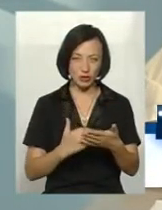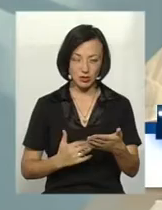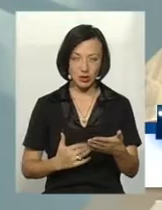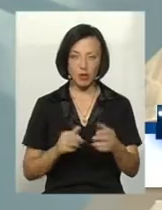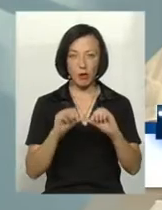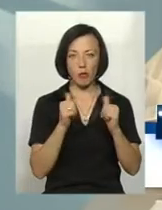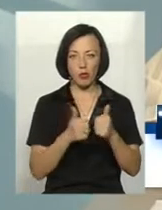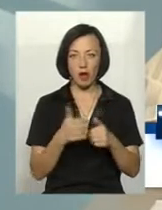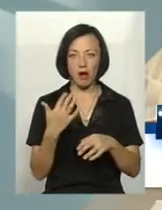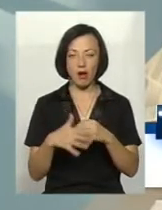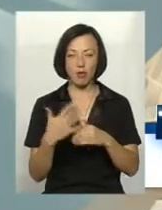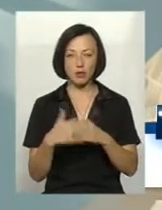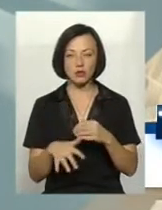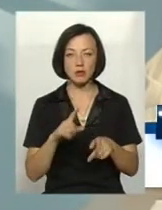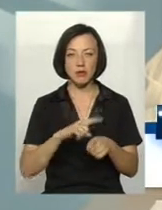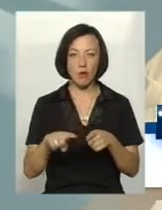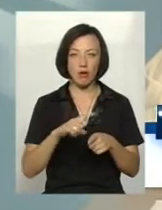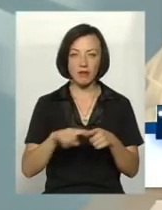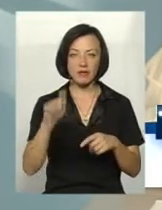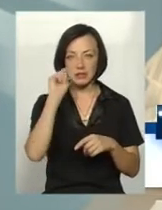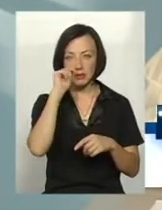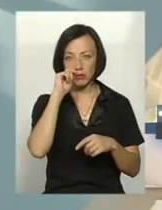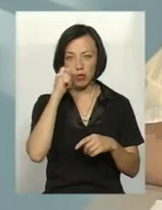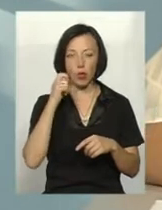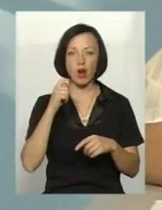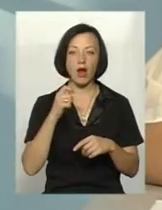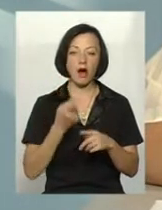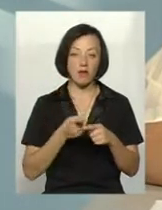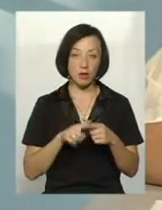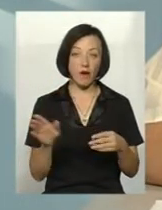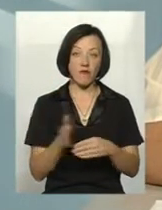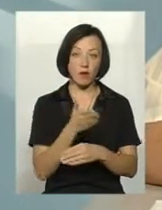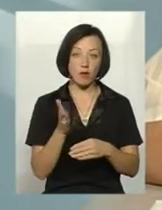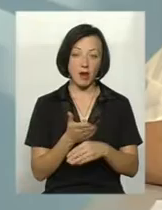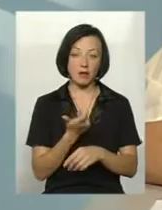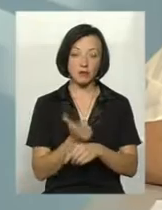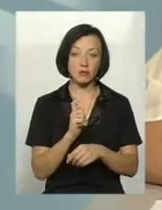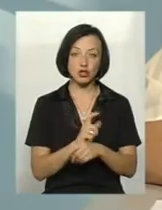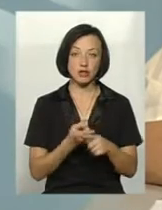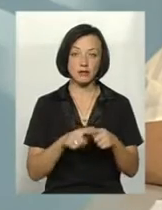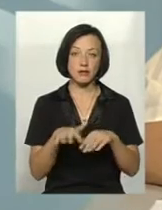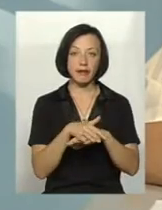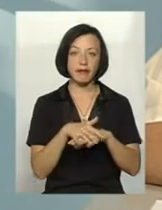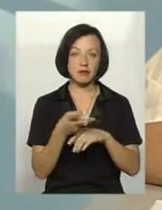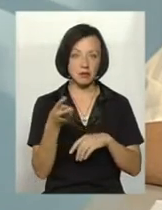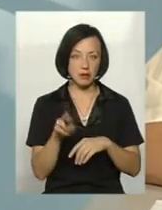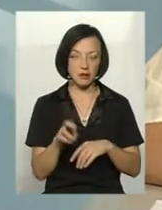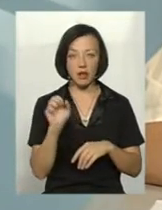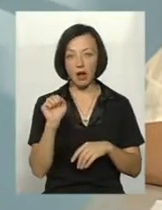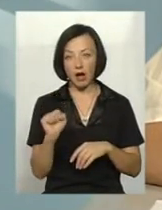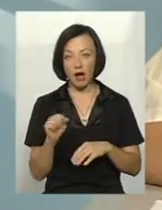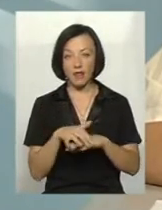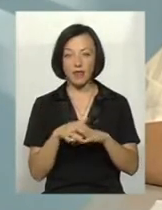буряк, капуста, морква, цибуля, воно виробляється у переважній більшості населення. А